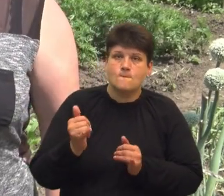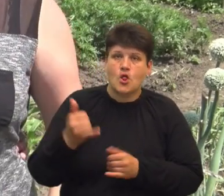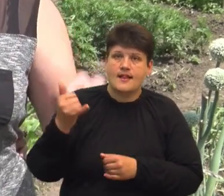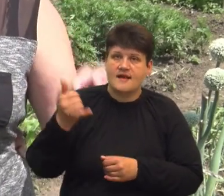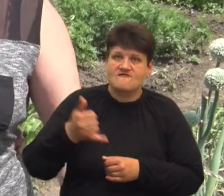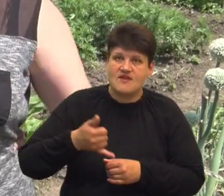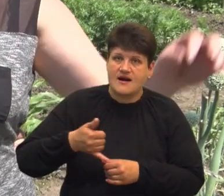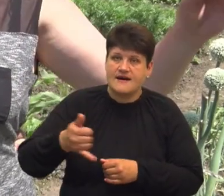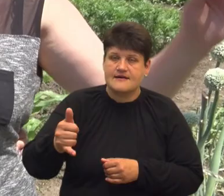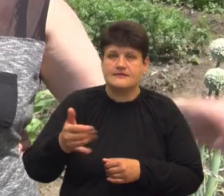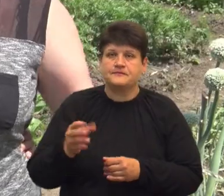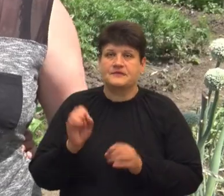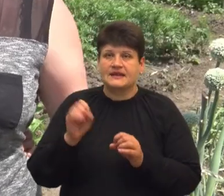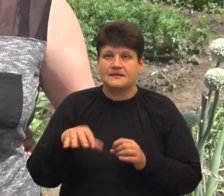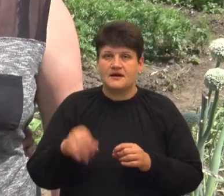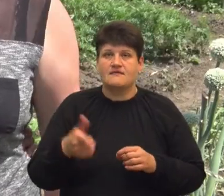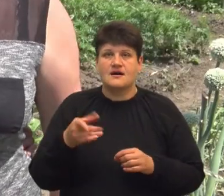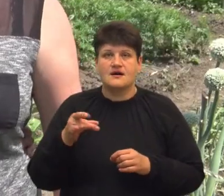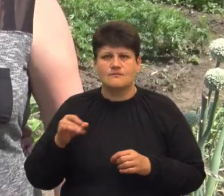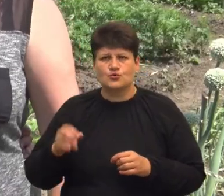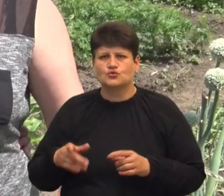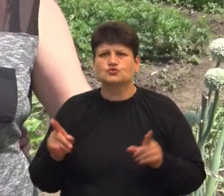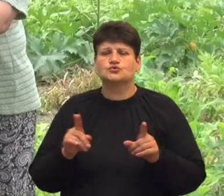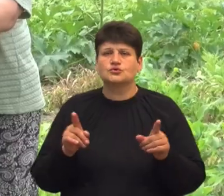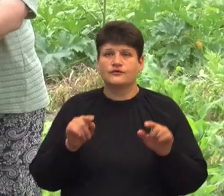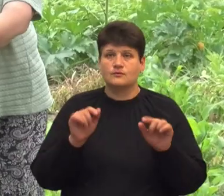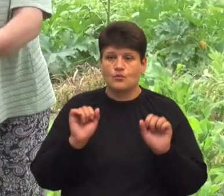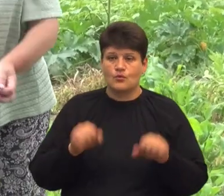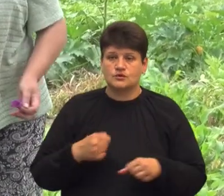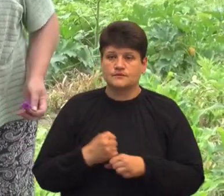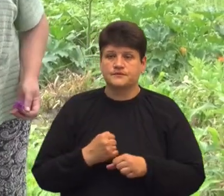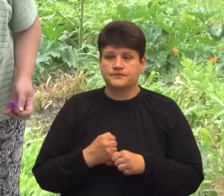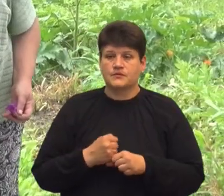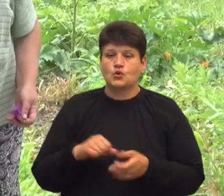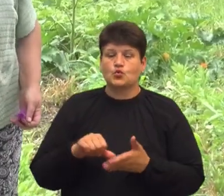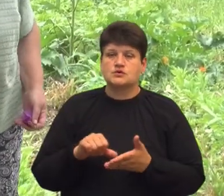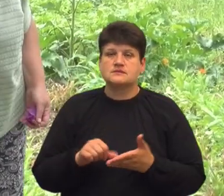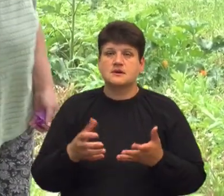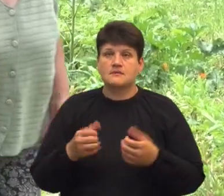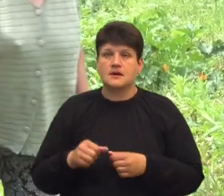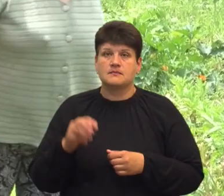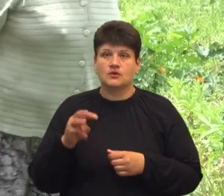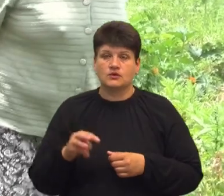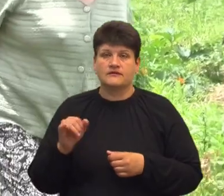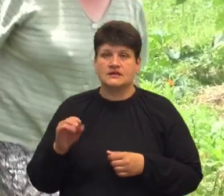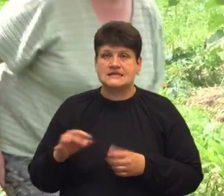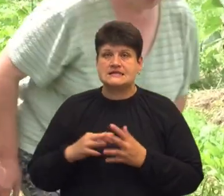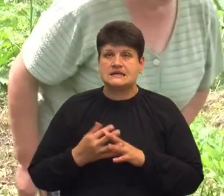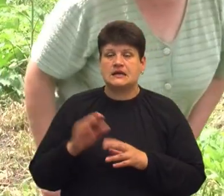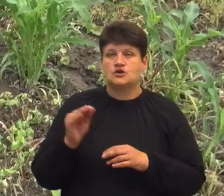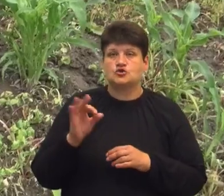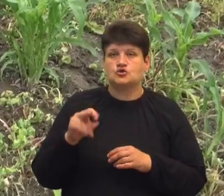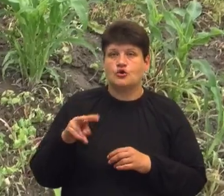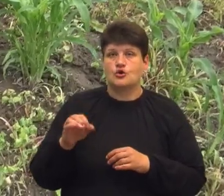гарбуз, таке, що він може. Участь у проєкті бере Микола Івану із села Жолуби Кременецької